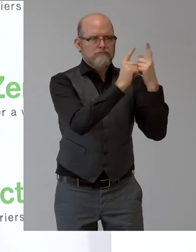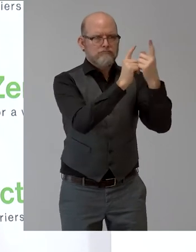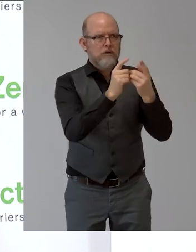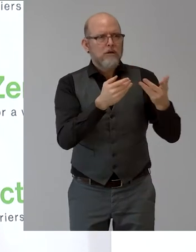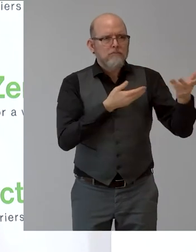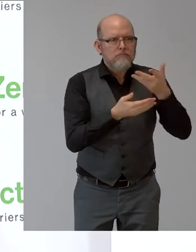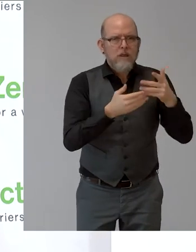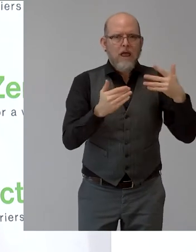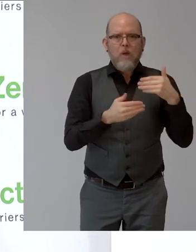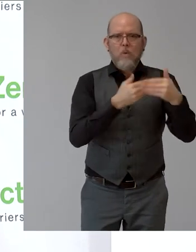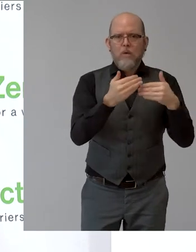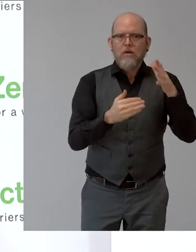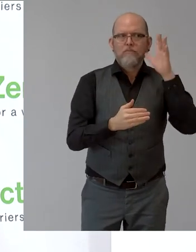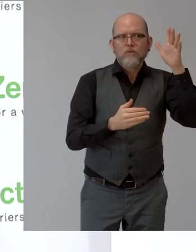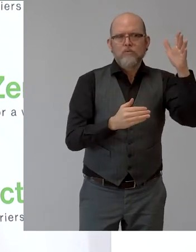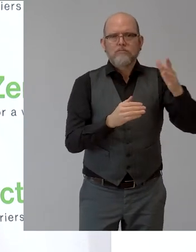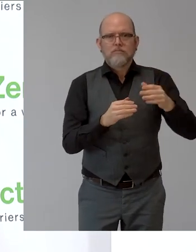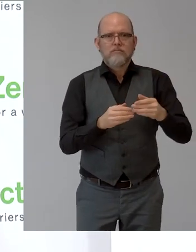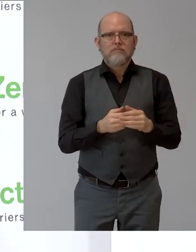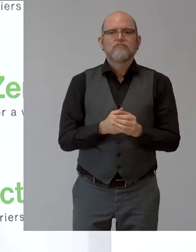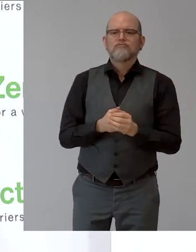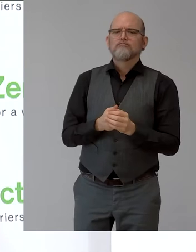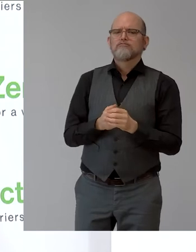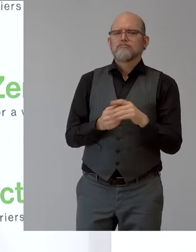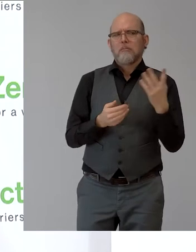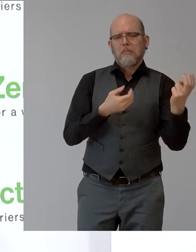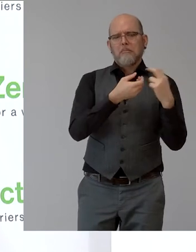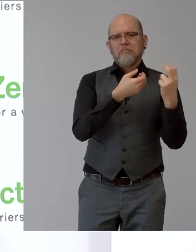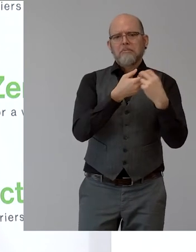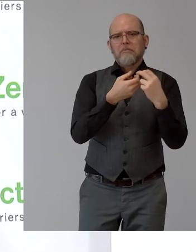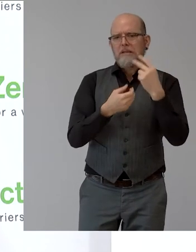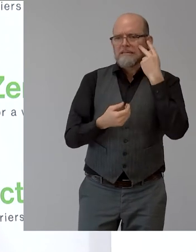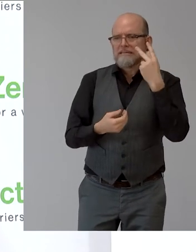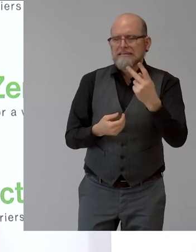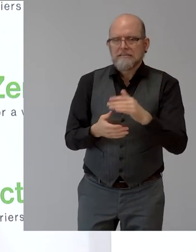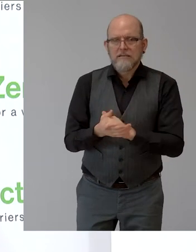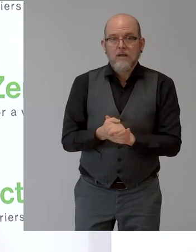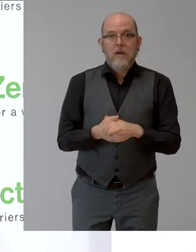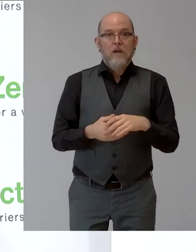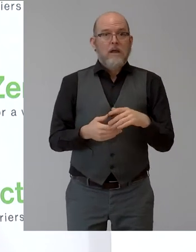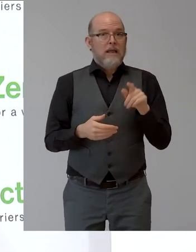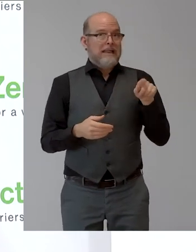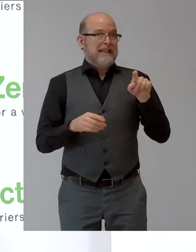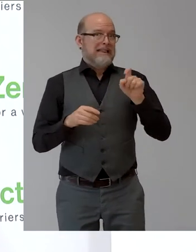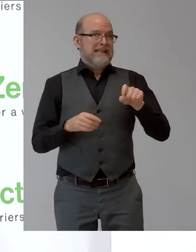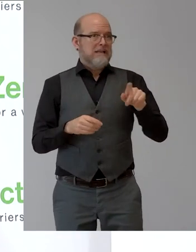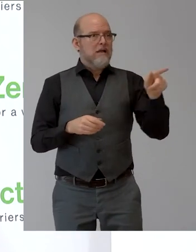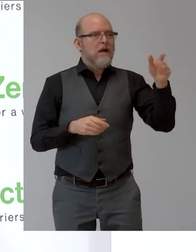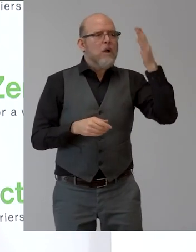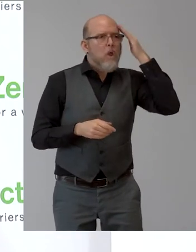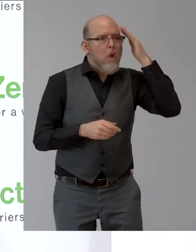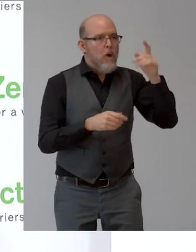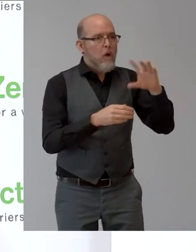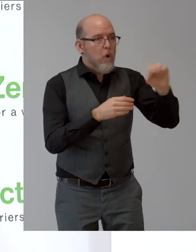Was braucht das? Wenn ich auf Unternehmen hinzugehe, wir wollen servicieren, wir wollen Unternehmer dafür